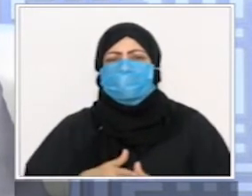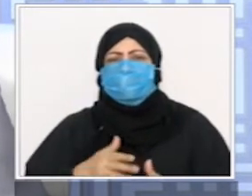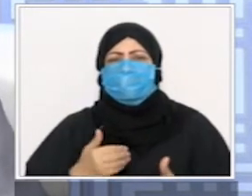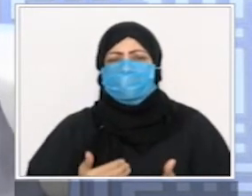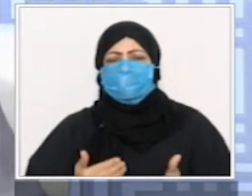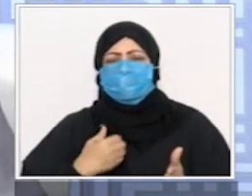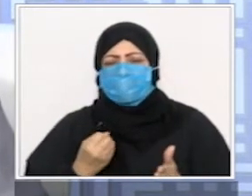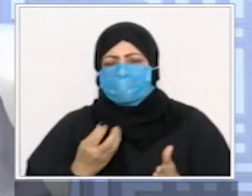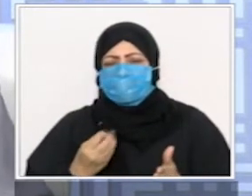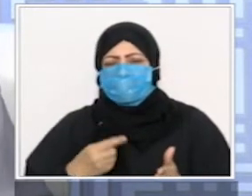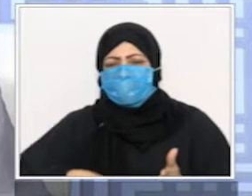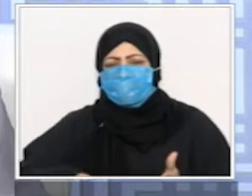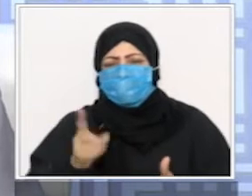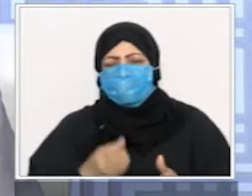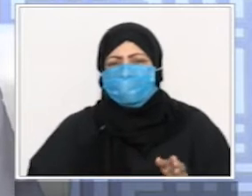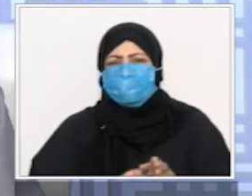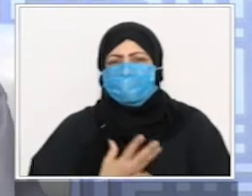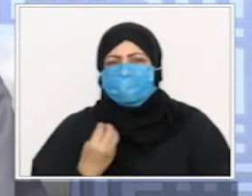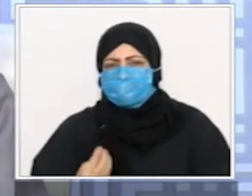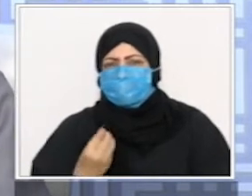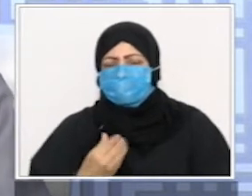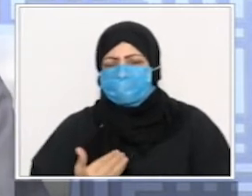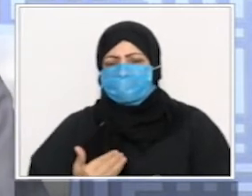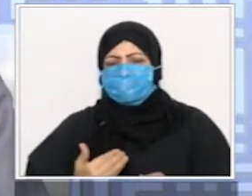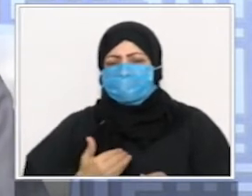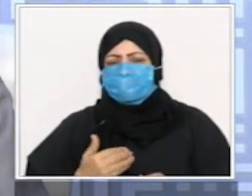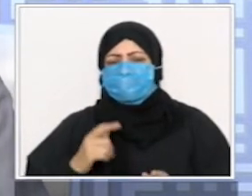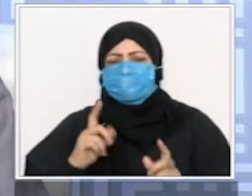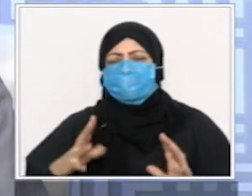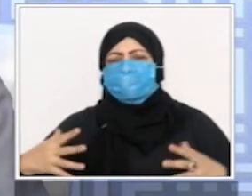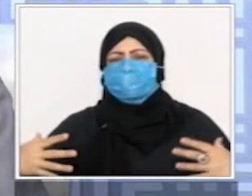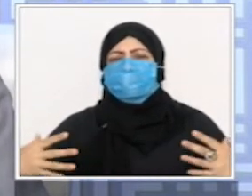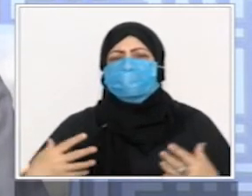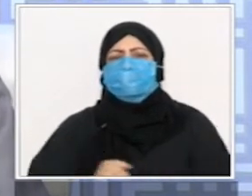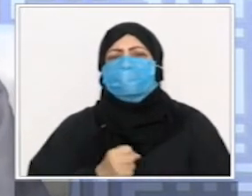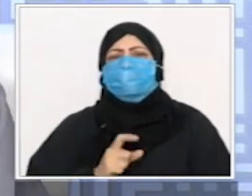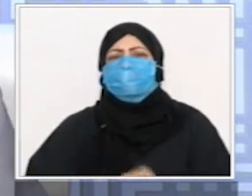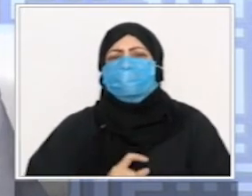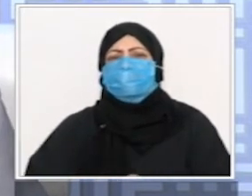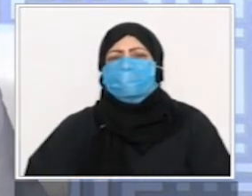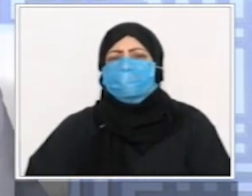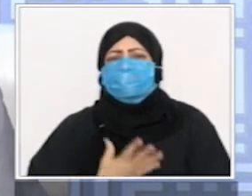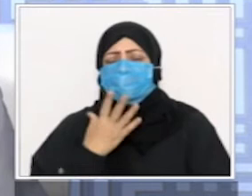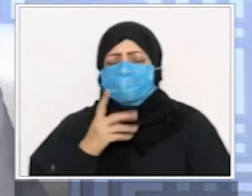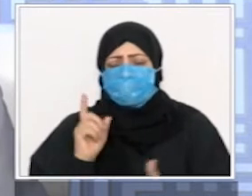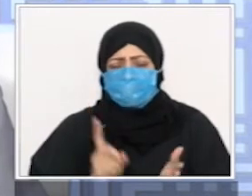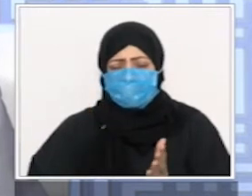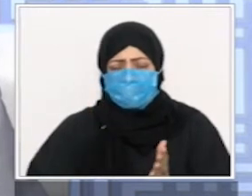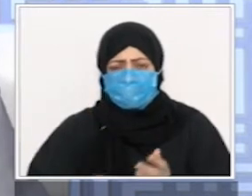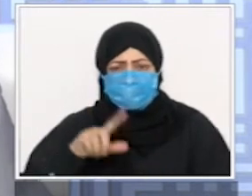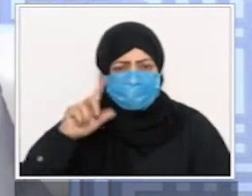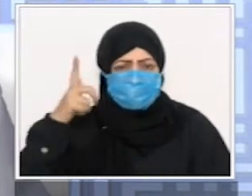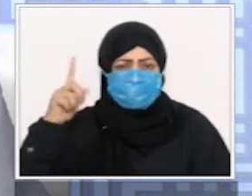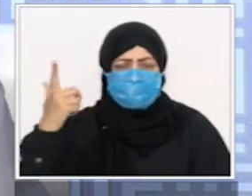جعلوه في وقت الفجر الحقيقي الآذان الأول الآذان